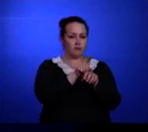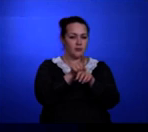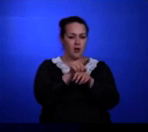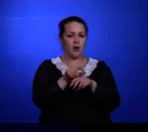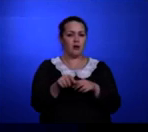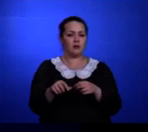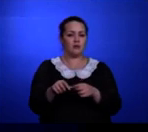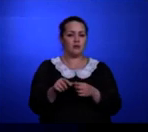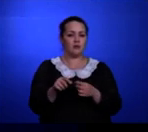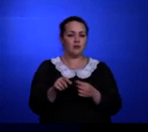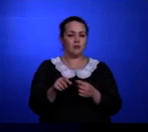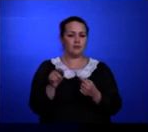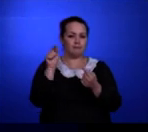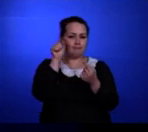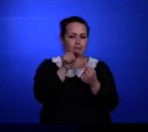в них.